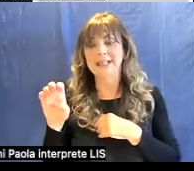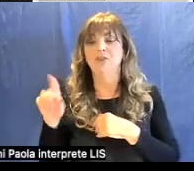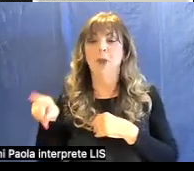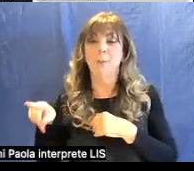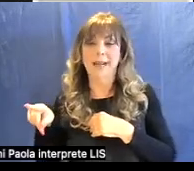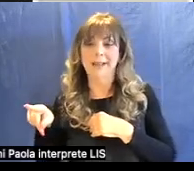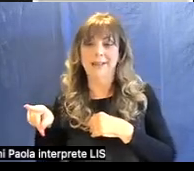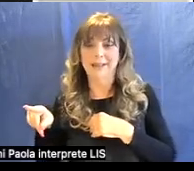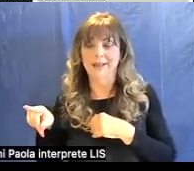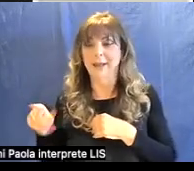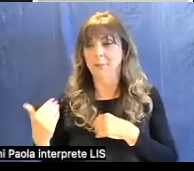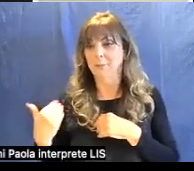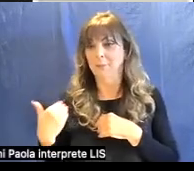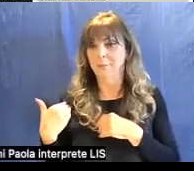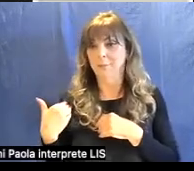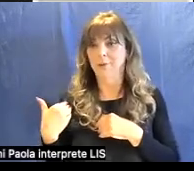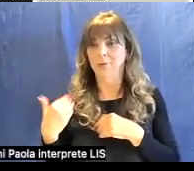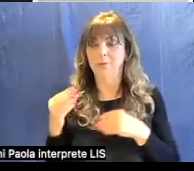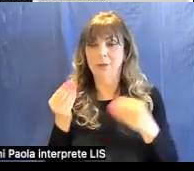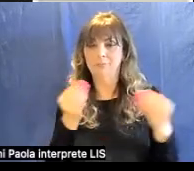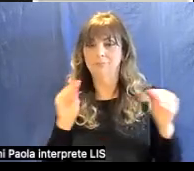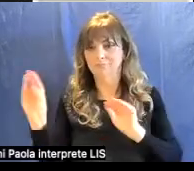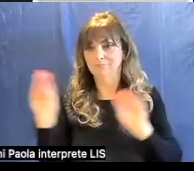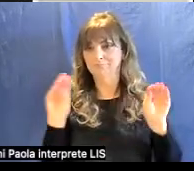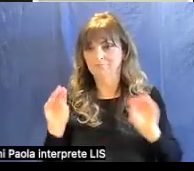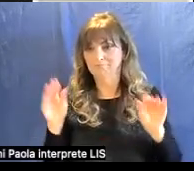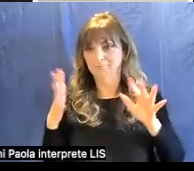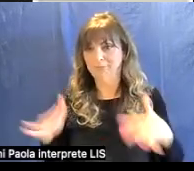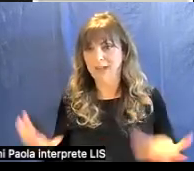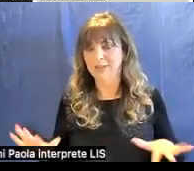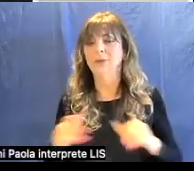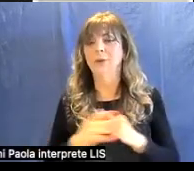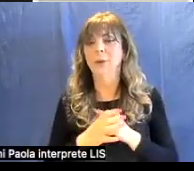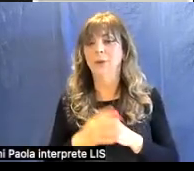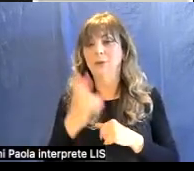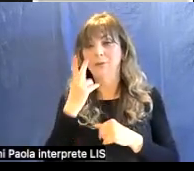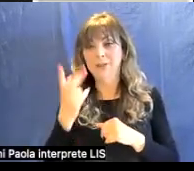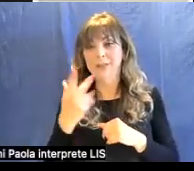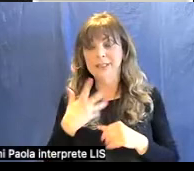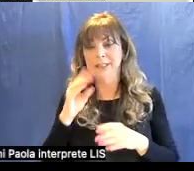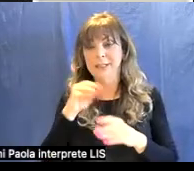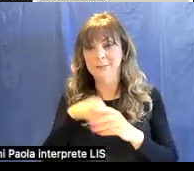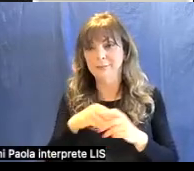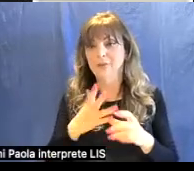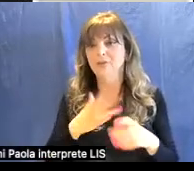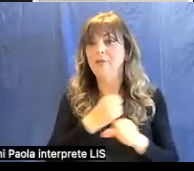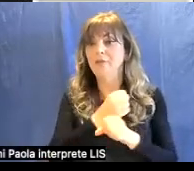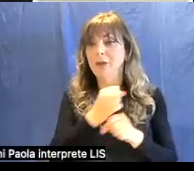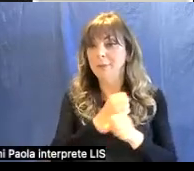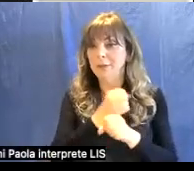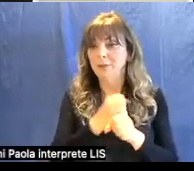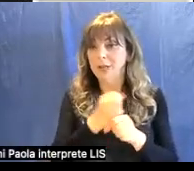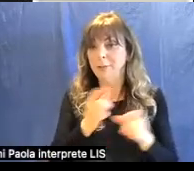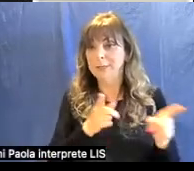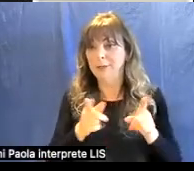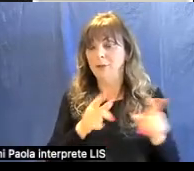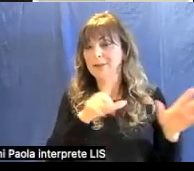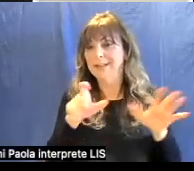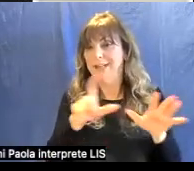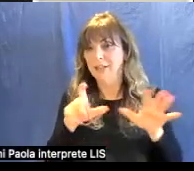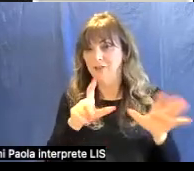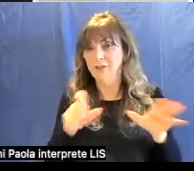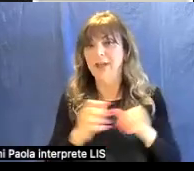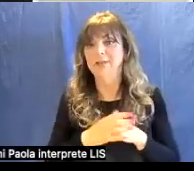recente riallestimento poi la visita comprende la farmacia secentesca che è una